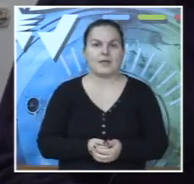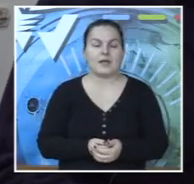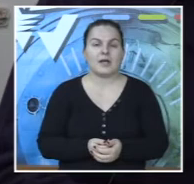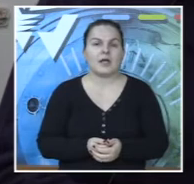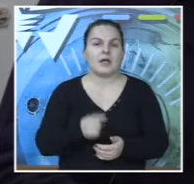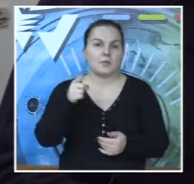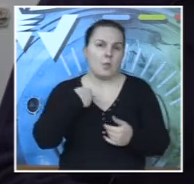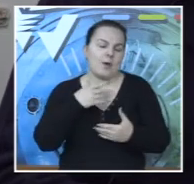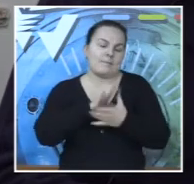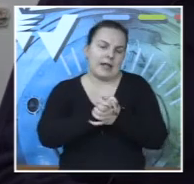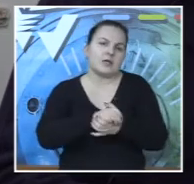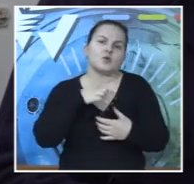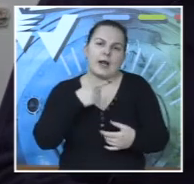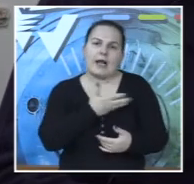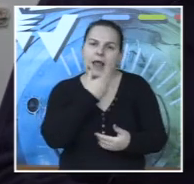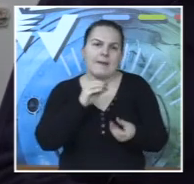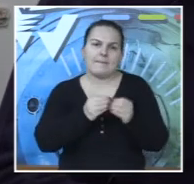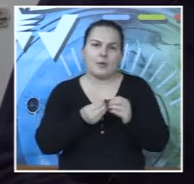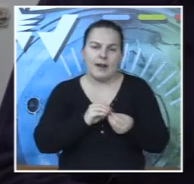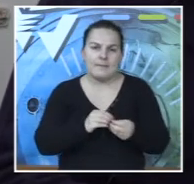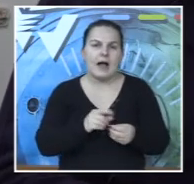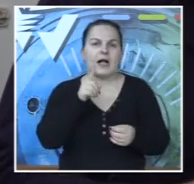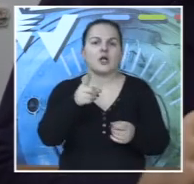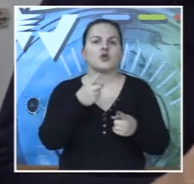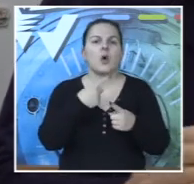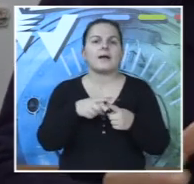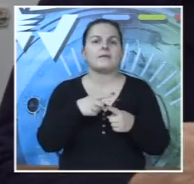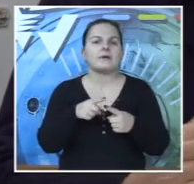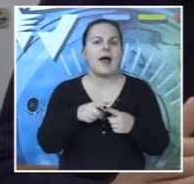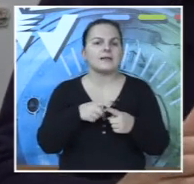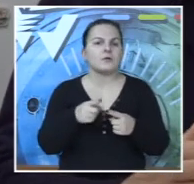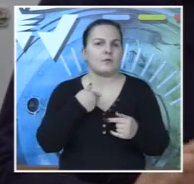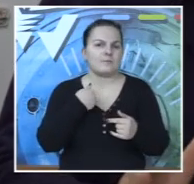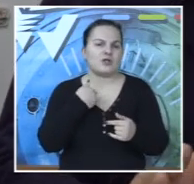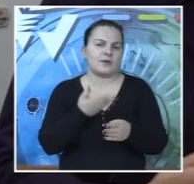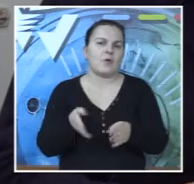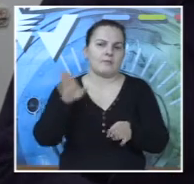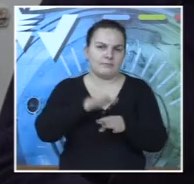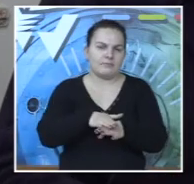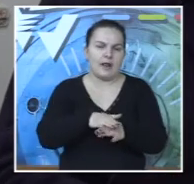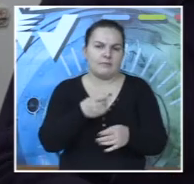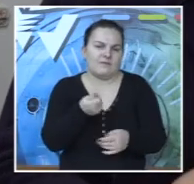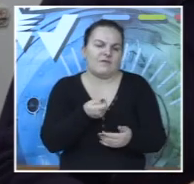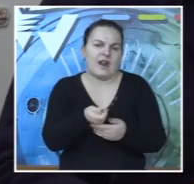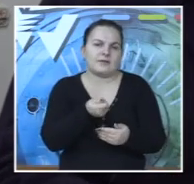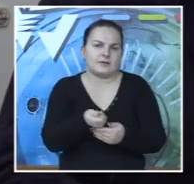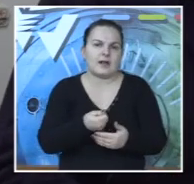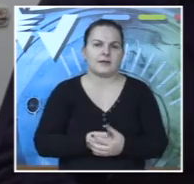onda su oni rekli nema nikakvih problema. Tu razliku ćemo mi